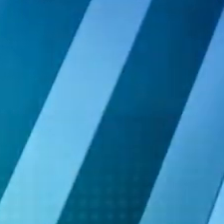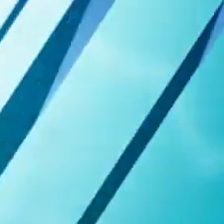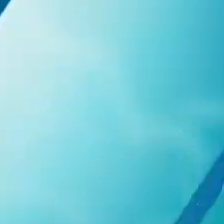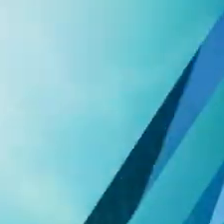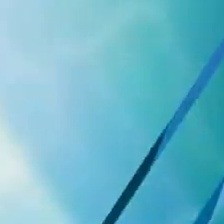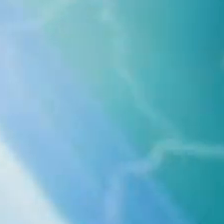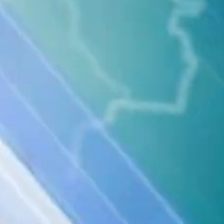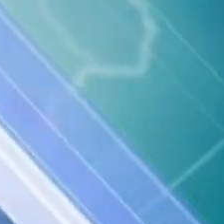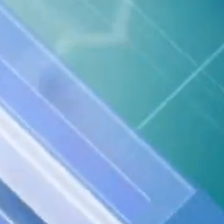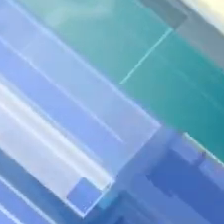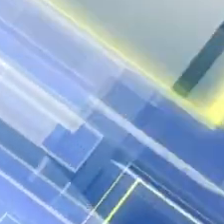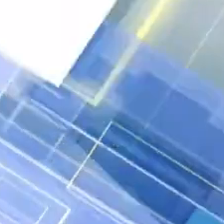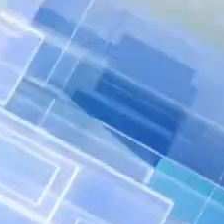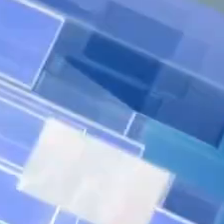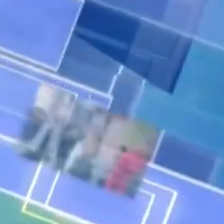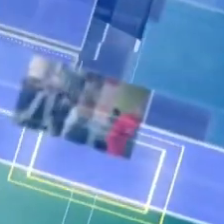МУЗЫКАЛЬНАЯ